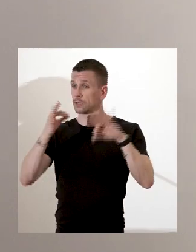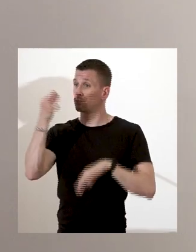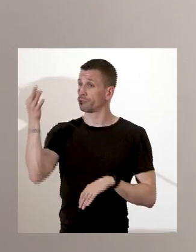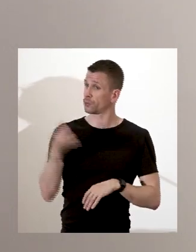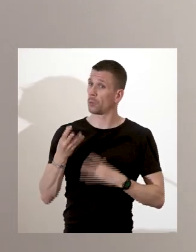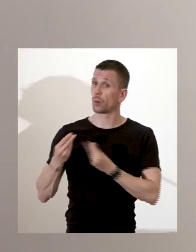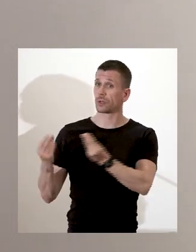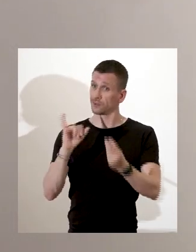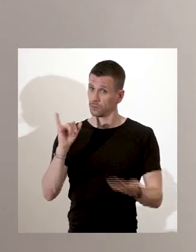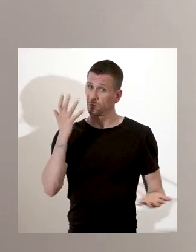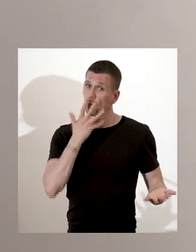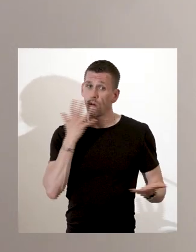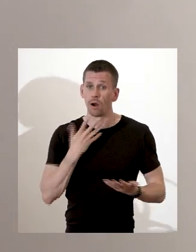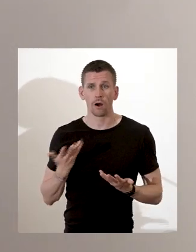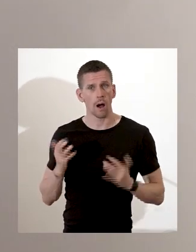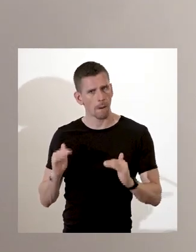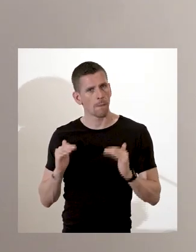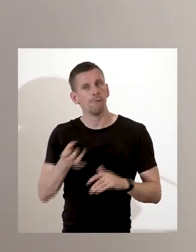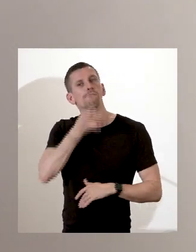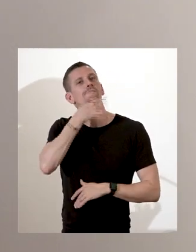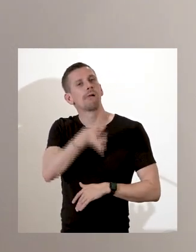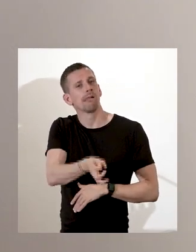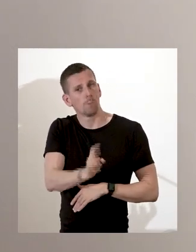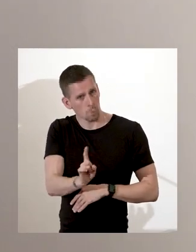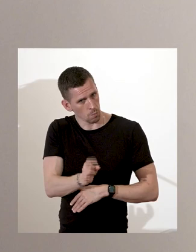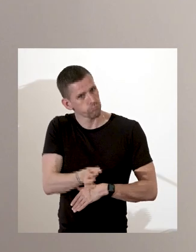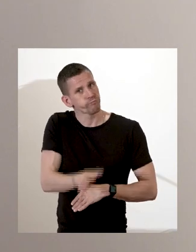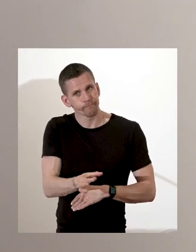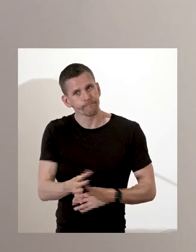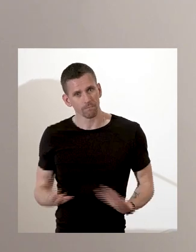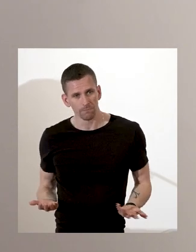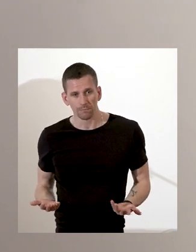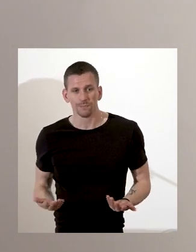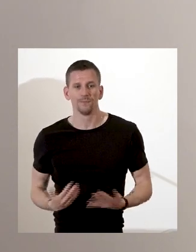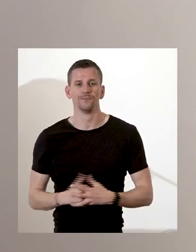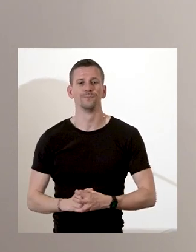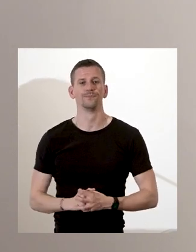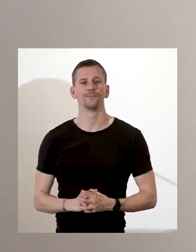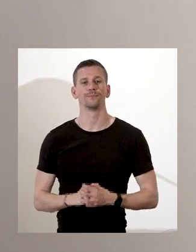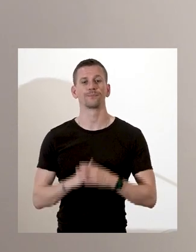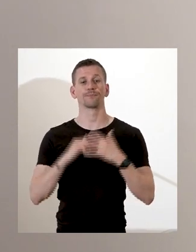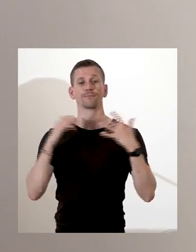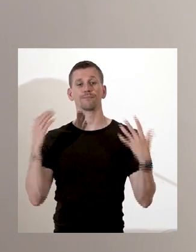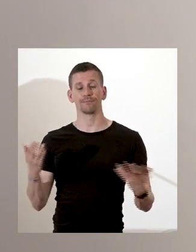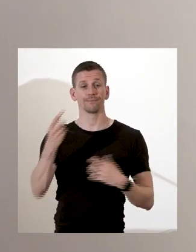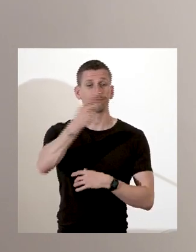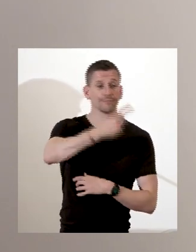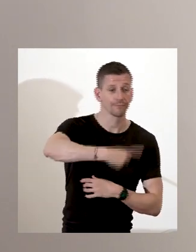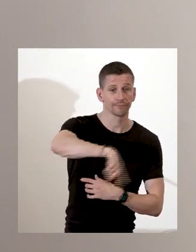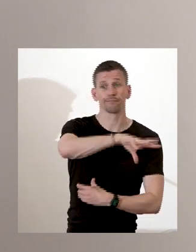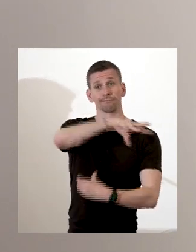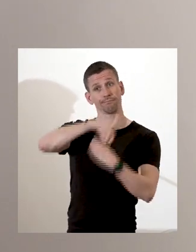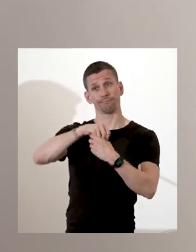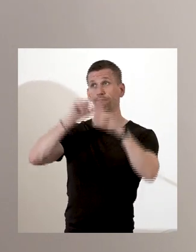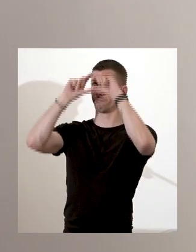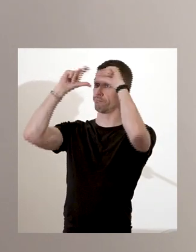significatif. Par la suite, la colonie est intégrée dans l'Empire britannique. New York devient, au XVIIIe siècle, le deuxième port